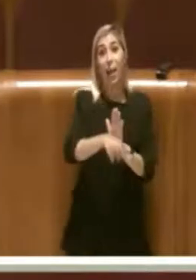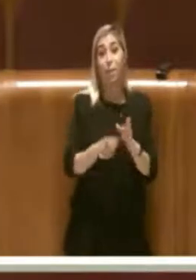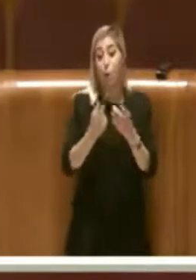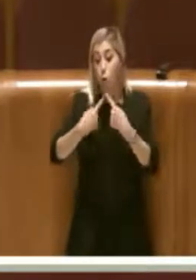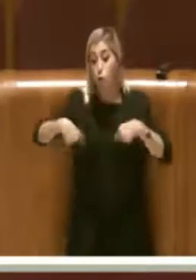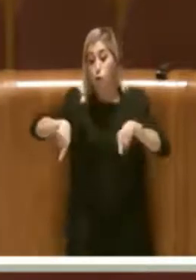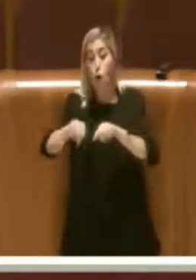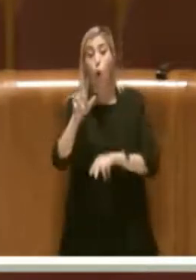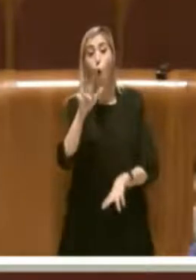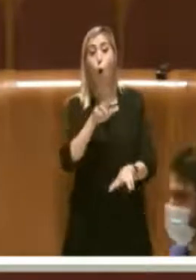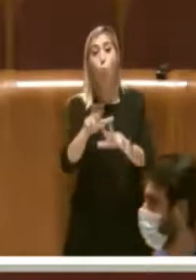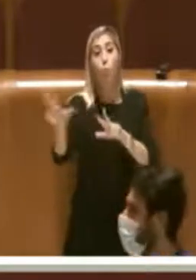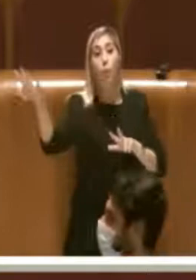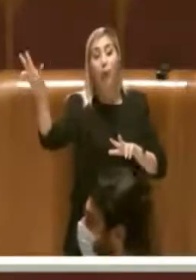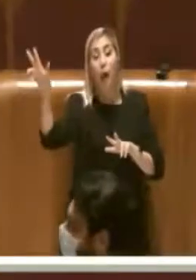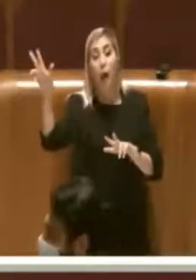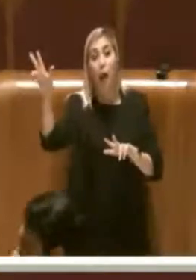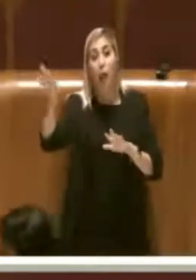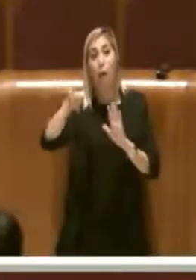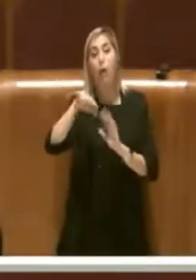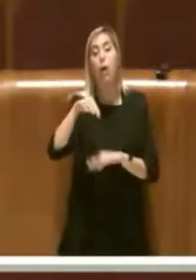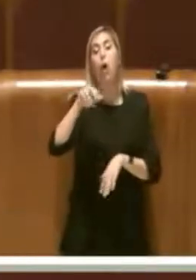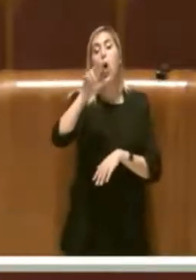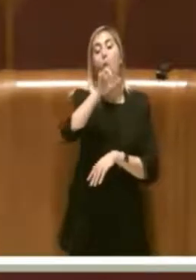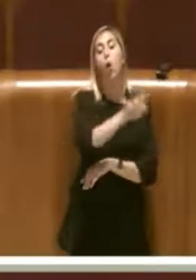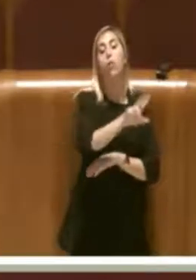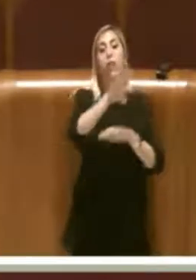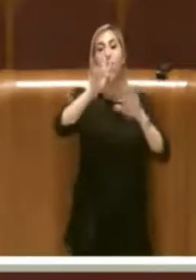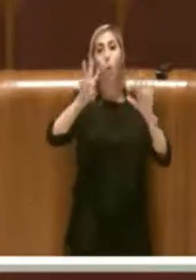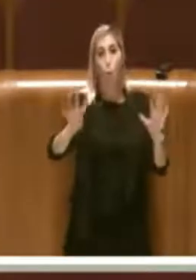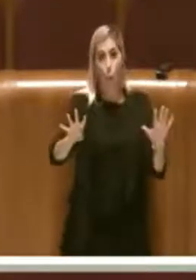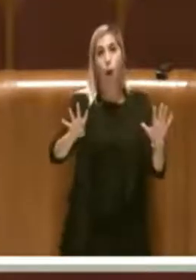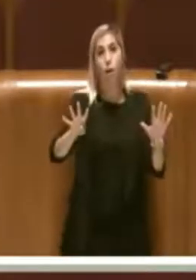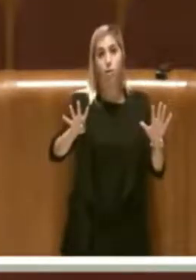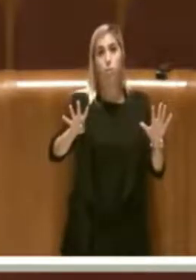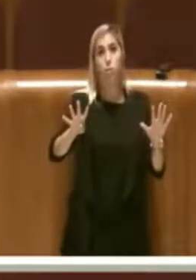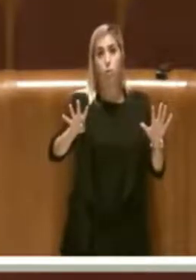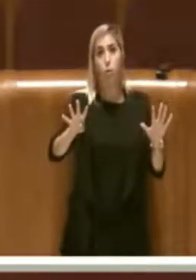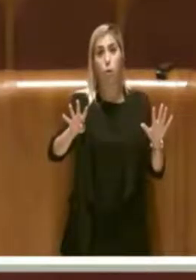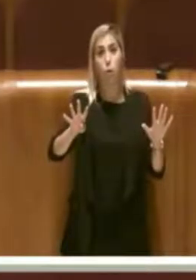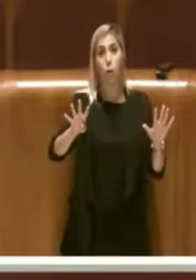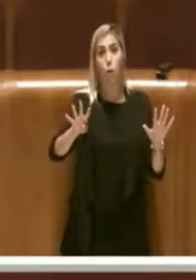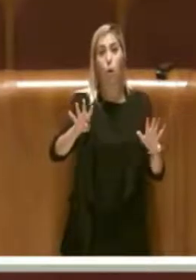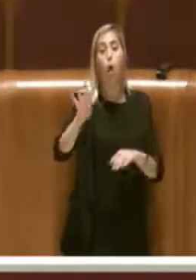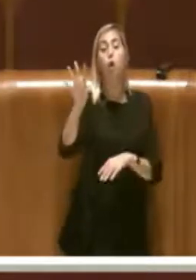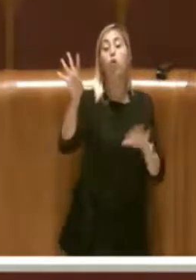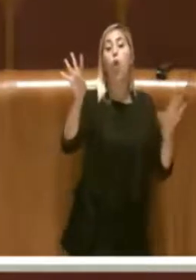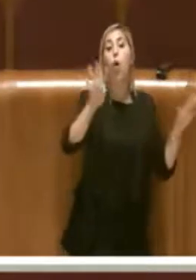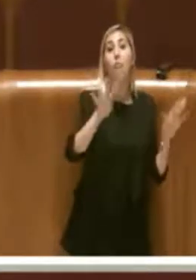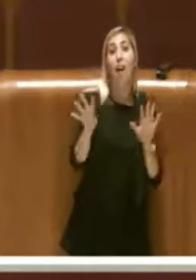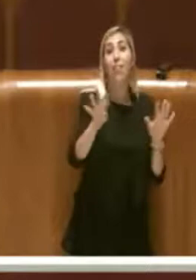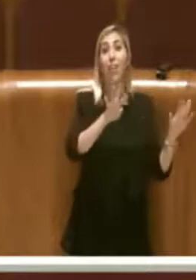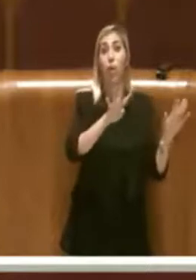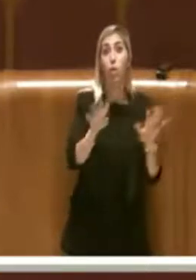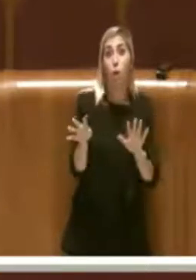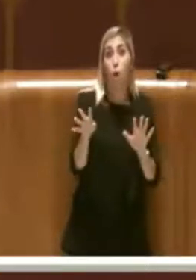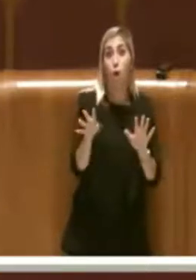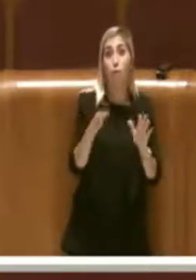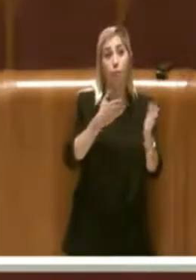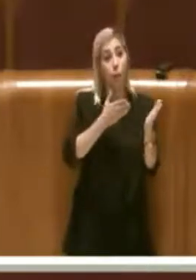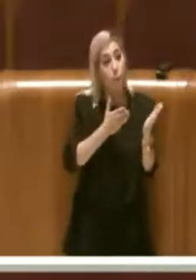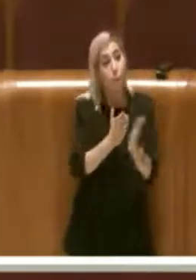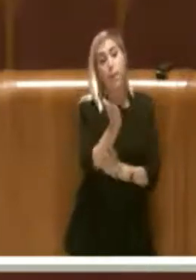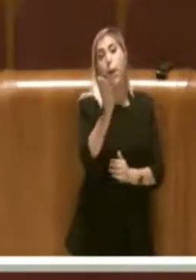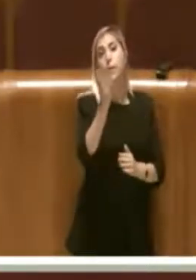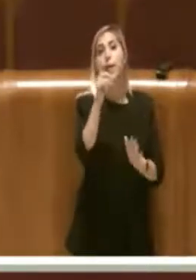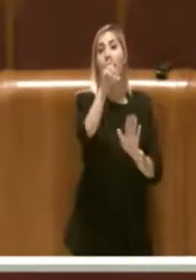Comunale del 1984 e addirittura del 1999 e passano alla